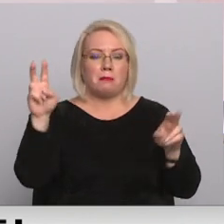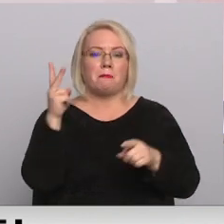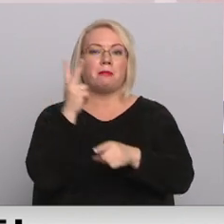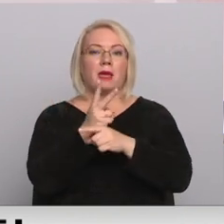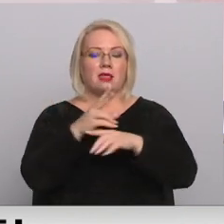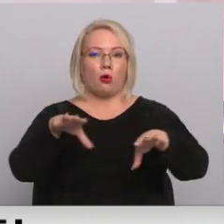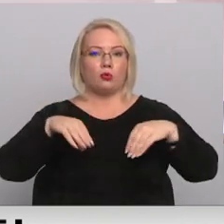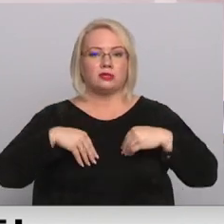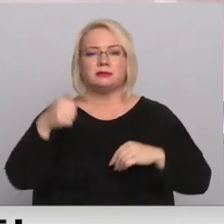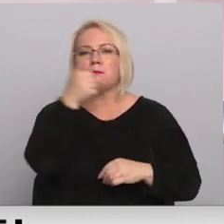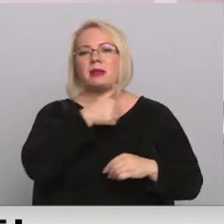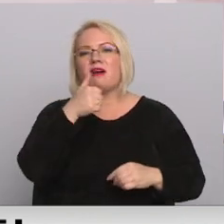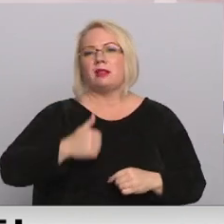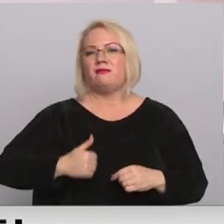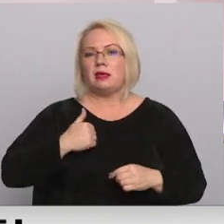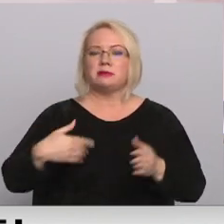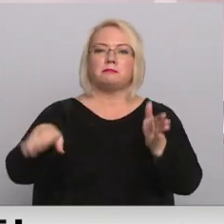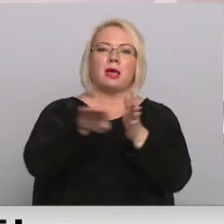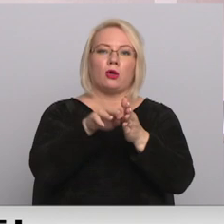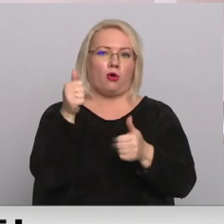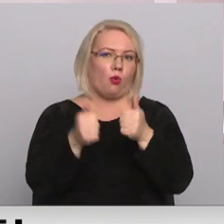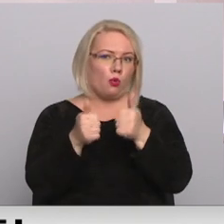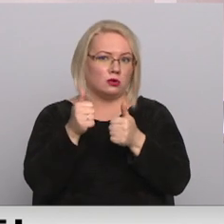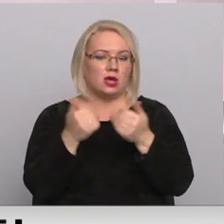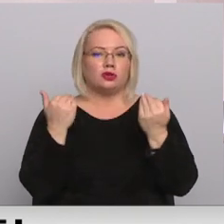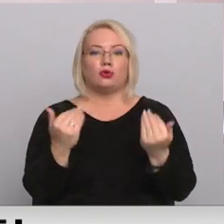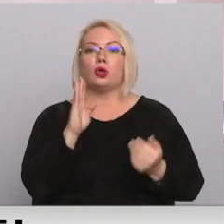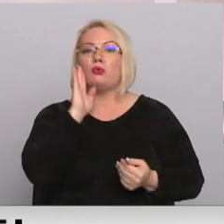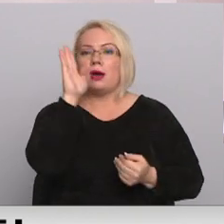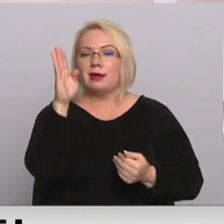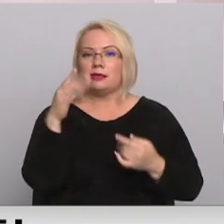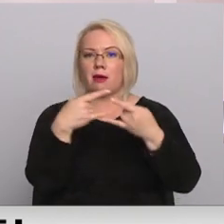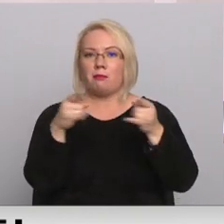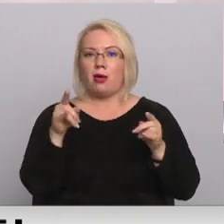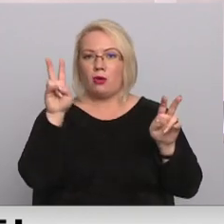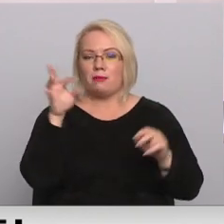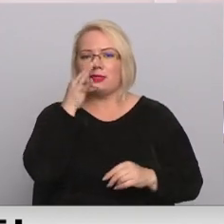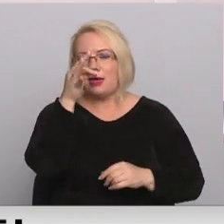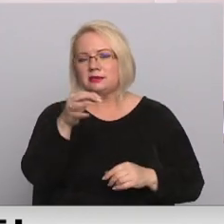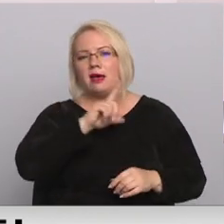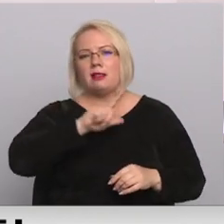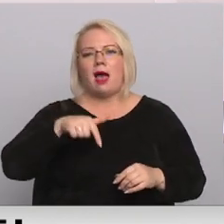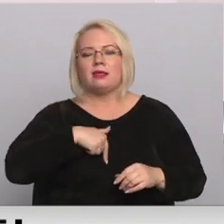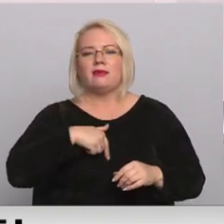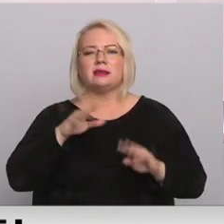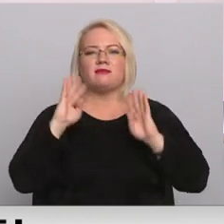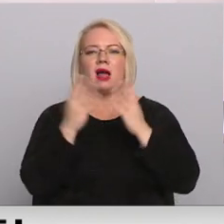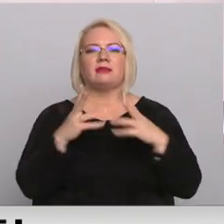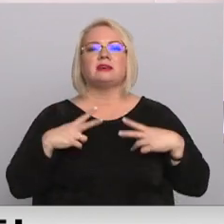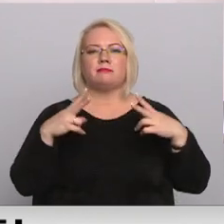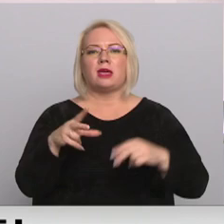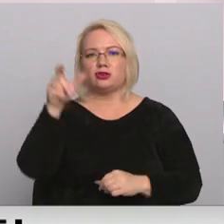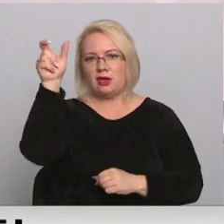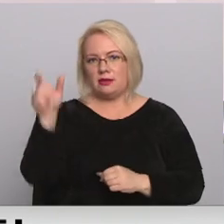uzņemties privātie uzņēmumi, piedaloties konkursā. Šorīt raidījumā rīta panorāmas sacī Latvijas valsts ceļu valdes priekšsēdētājs